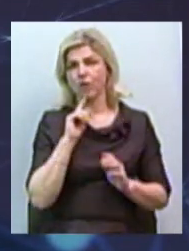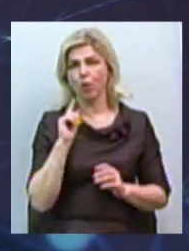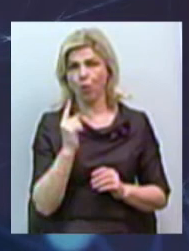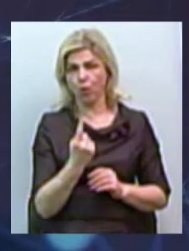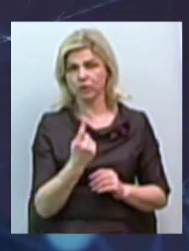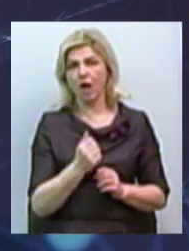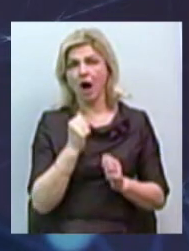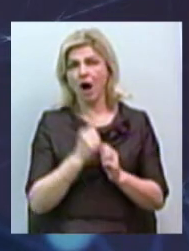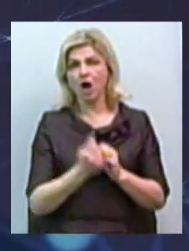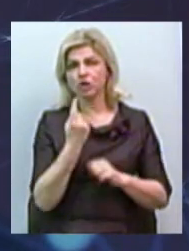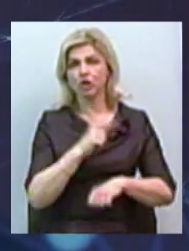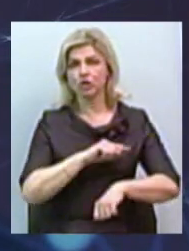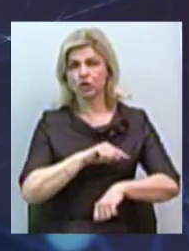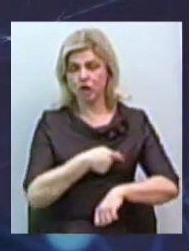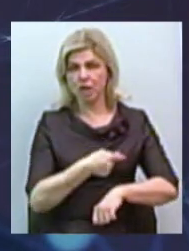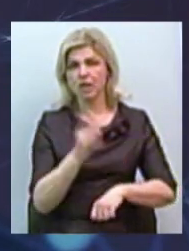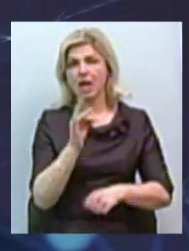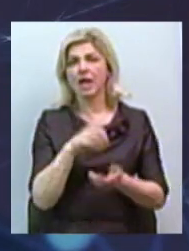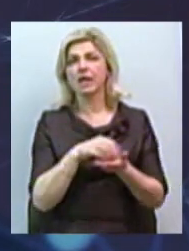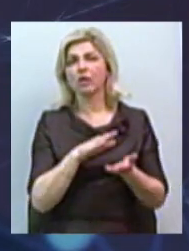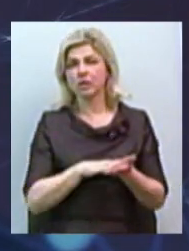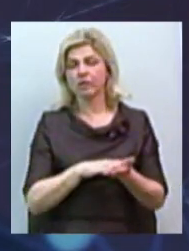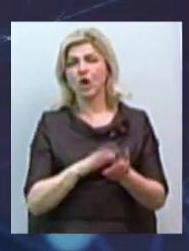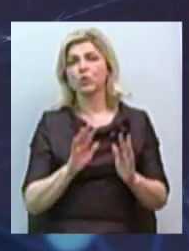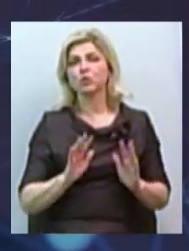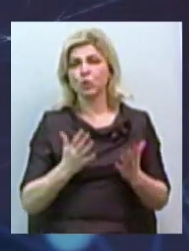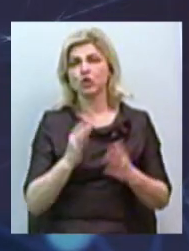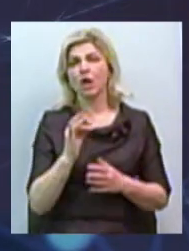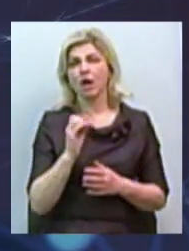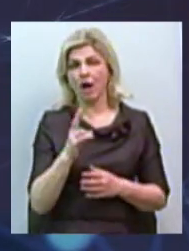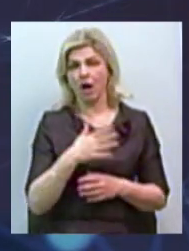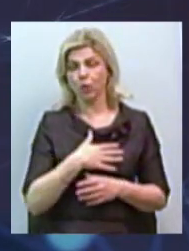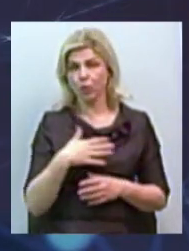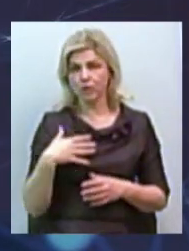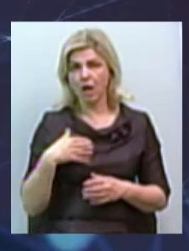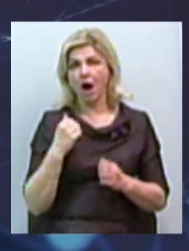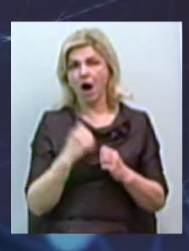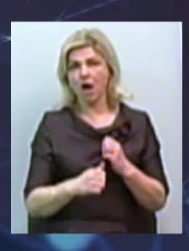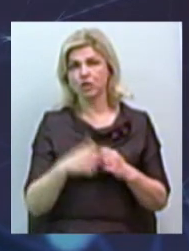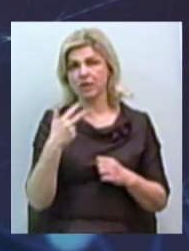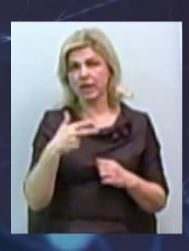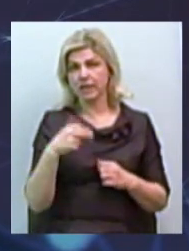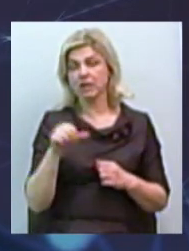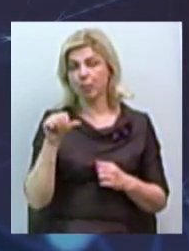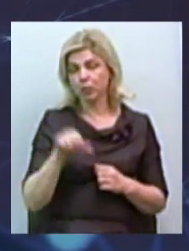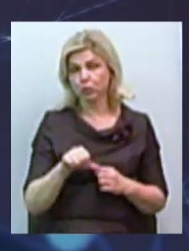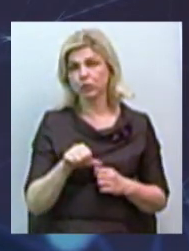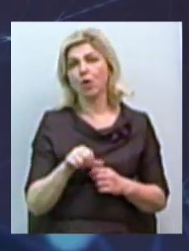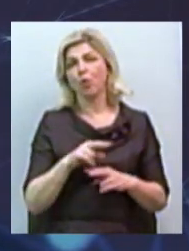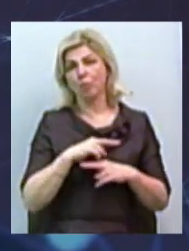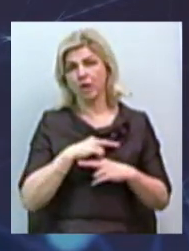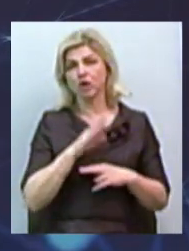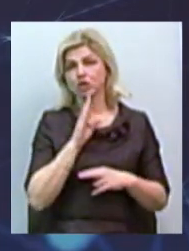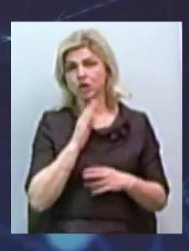кожна час регістується раком, молочна жиліза, і кожні полчаса вмирає